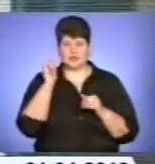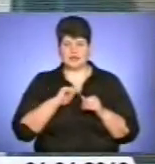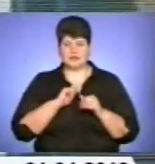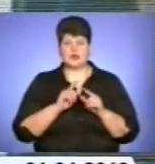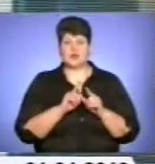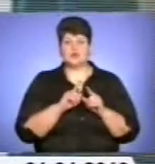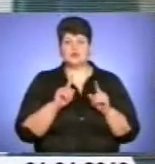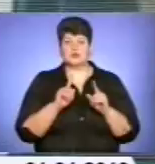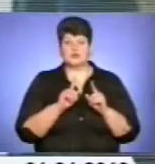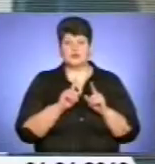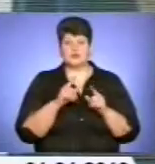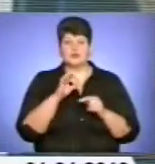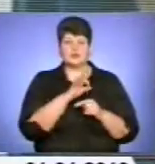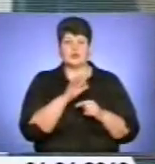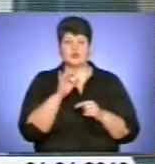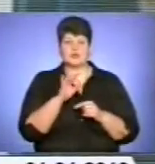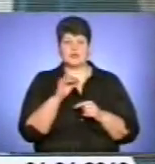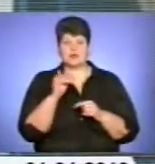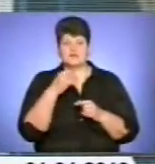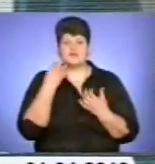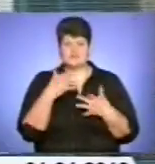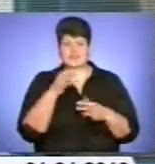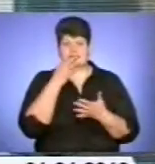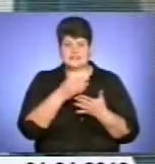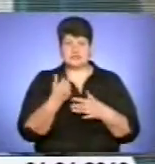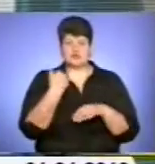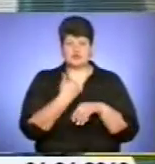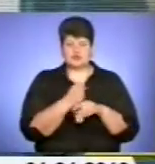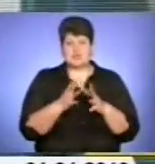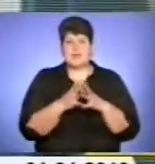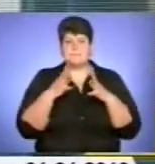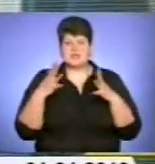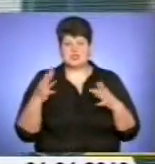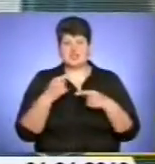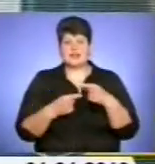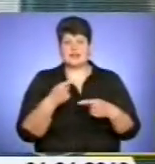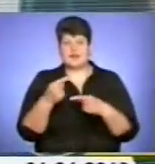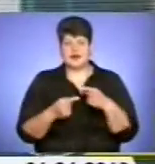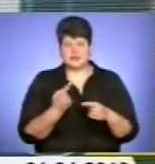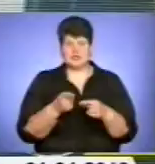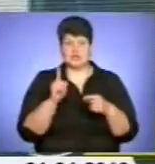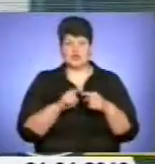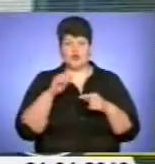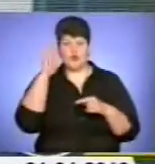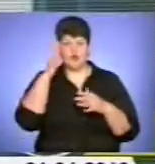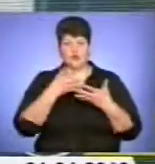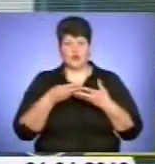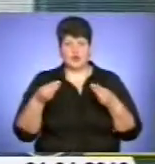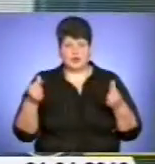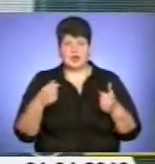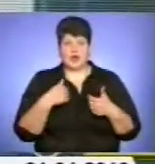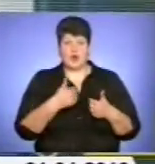Юріч вже сказав про основні найбільш важливіші такі наслідки цього весняного водопілля. Я хотів би,